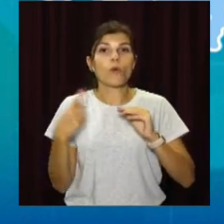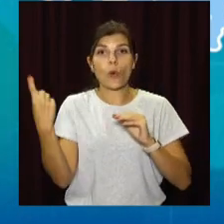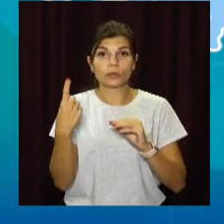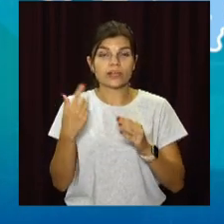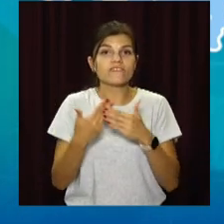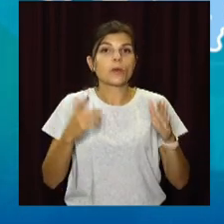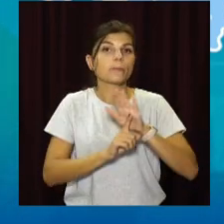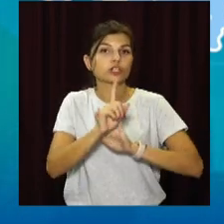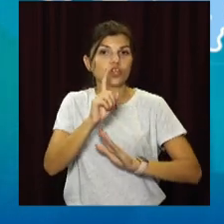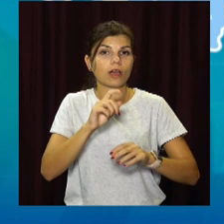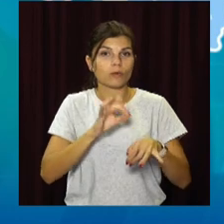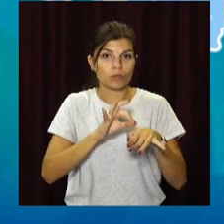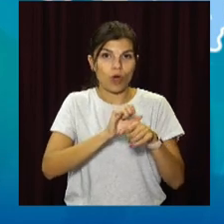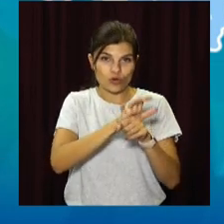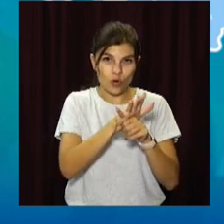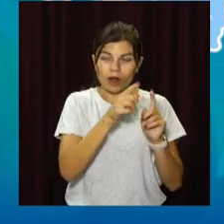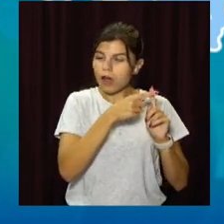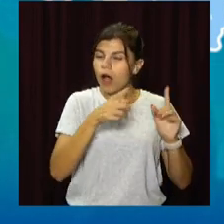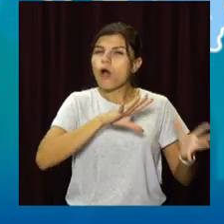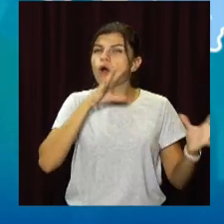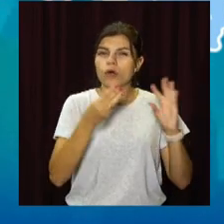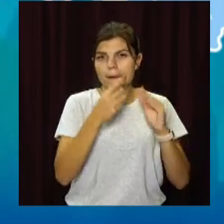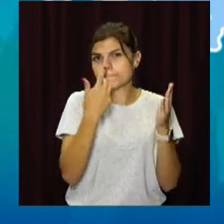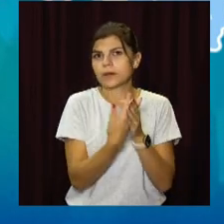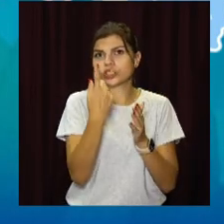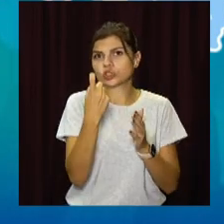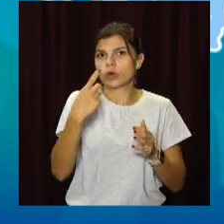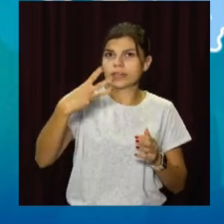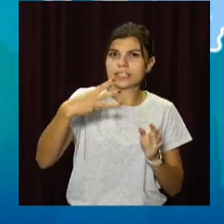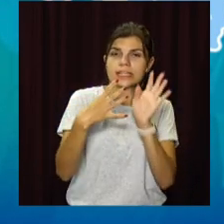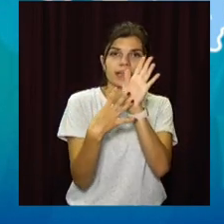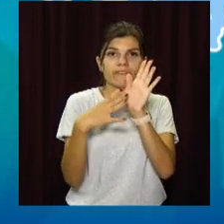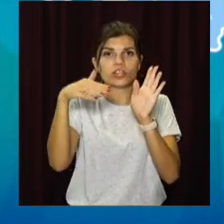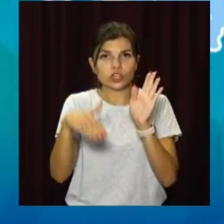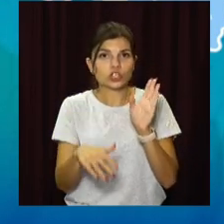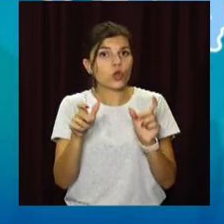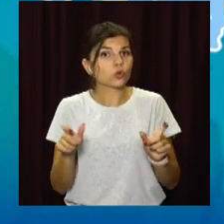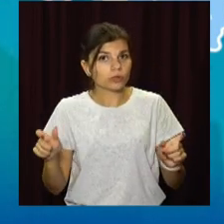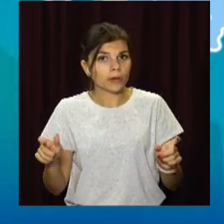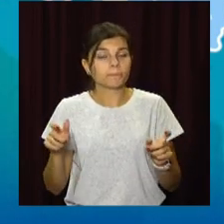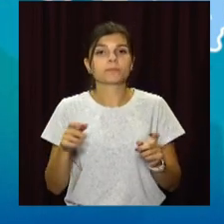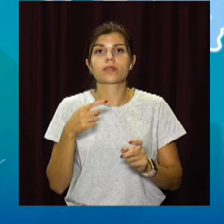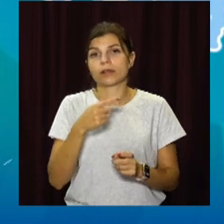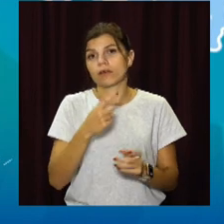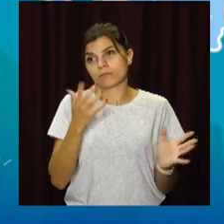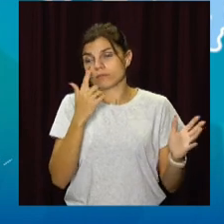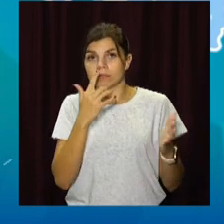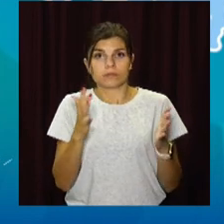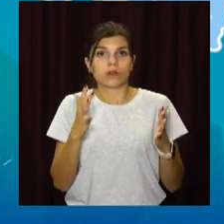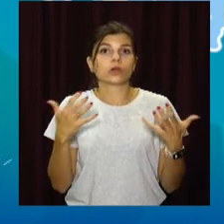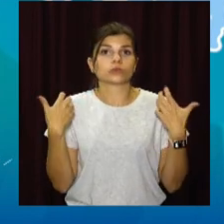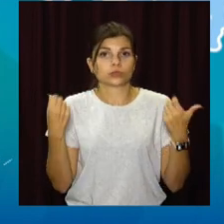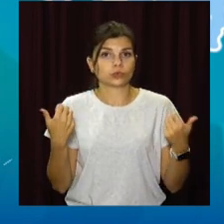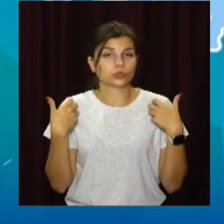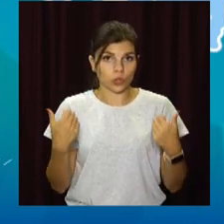області від початку пандемії корону діагностували у майже 139 тисяч людей. Переваж найбільшість подолали